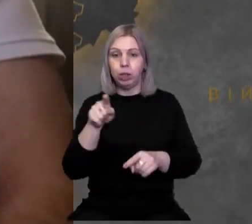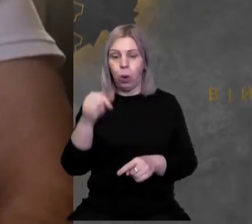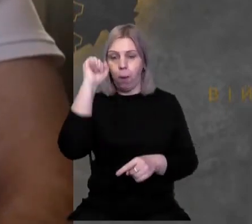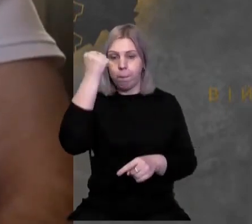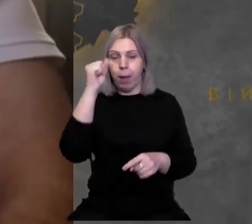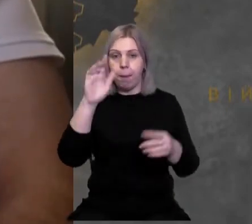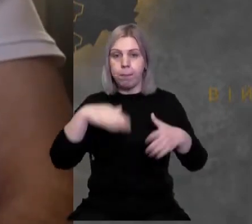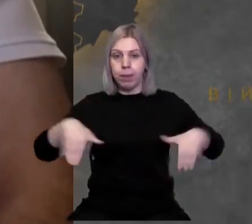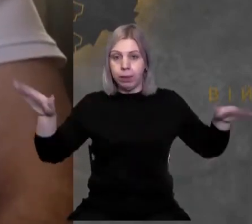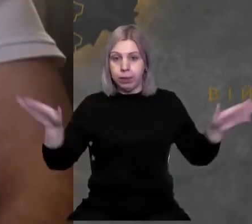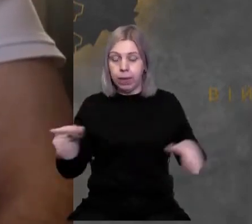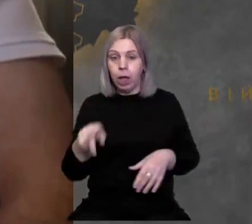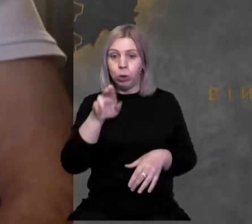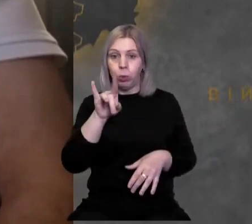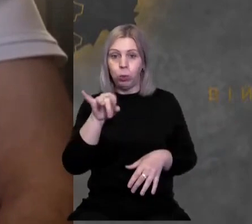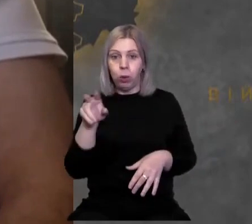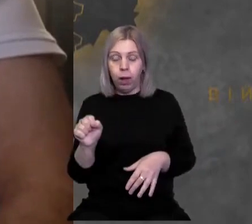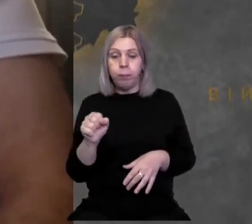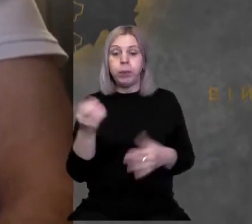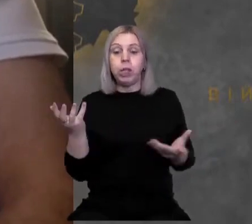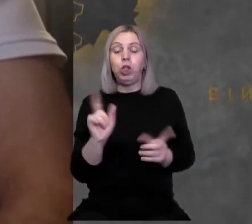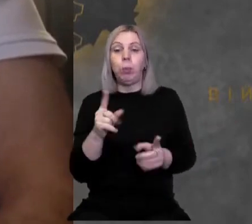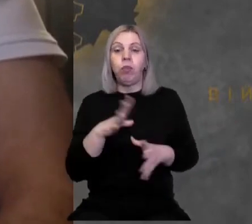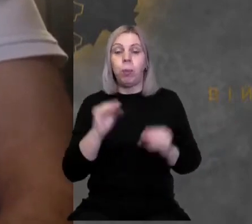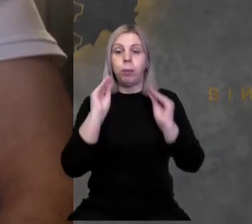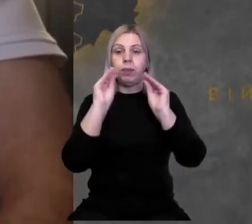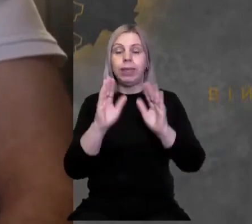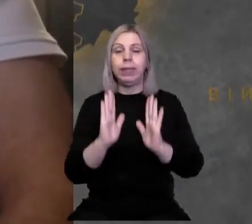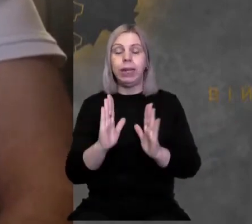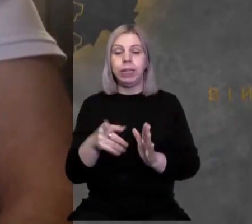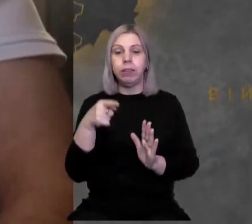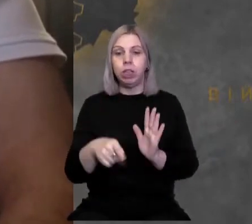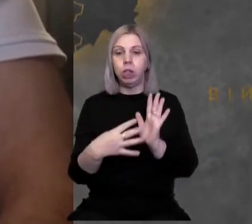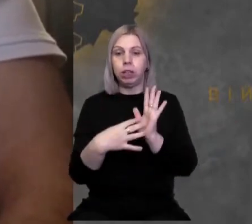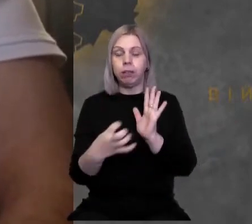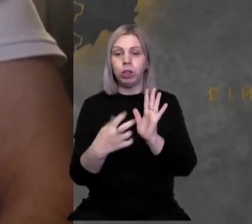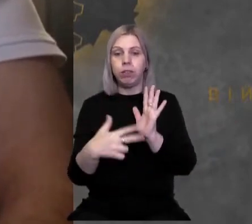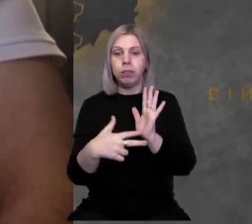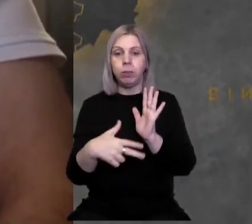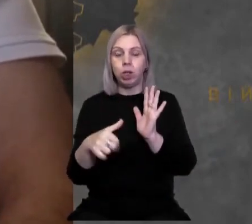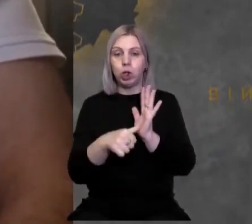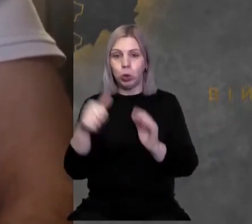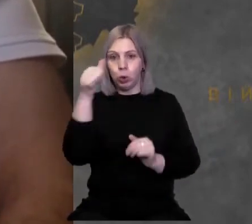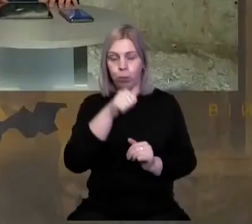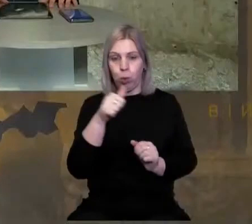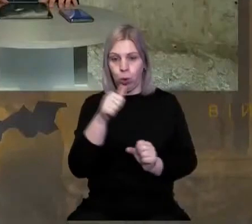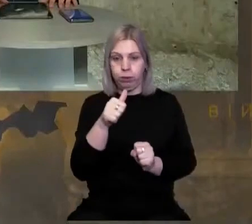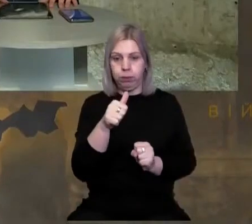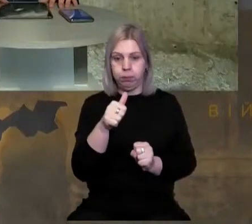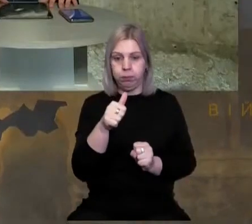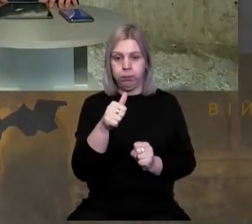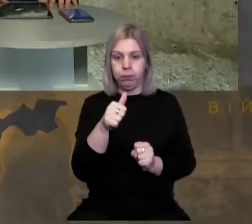пам'ятника Турула, і чому він був встановлений тільки в 1896 році,